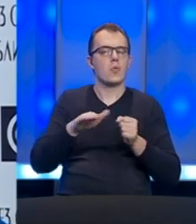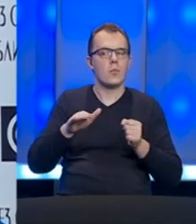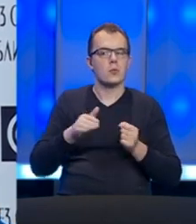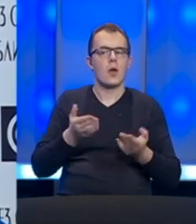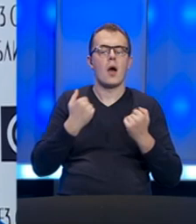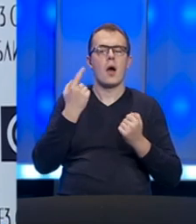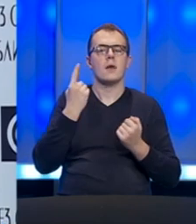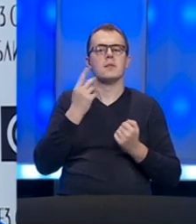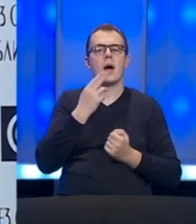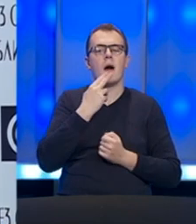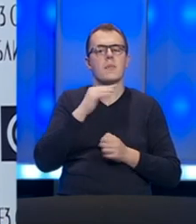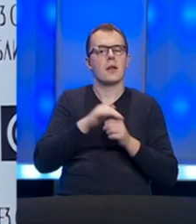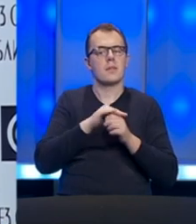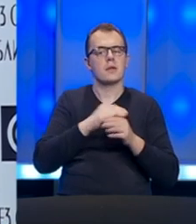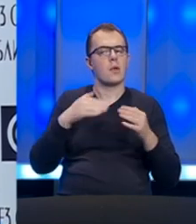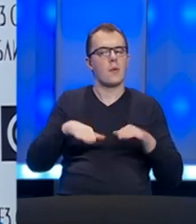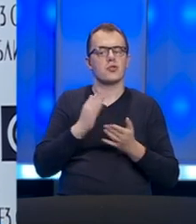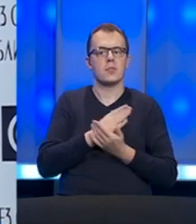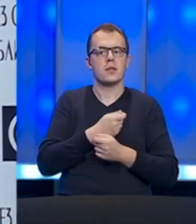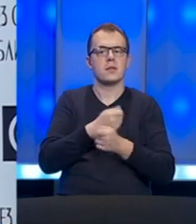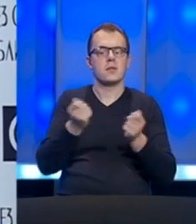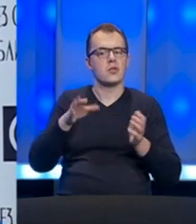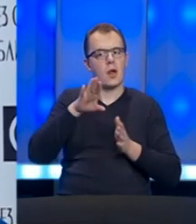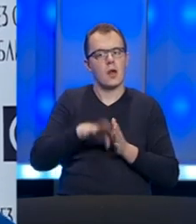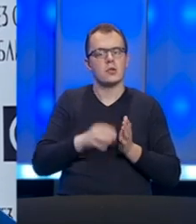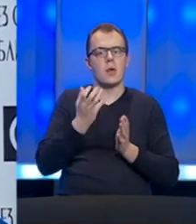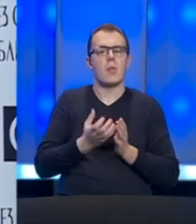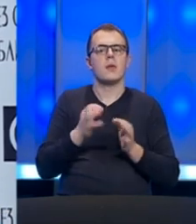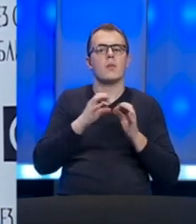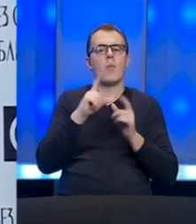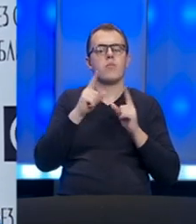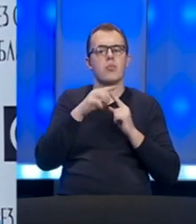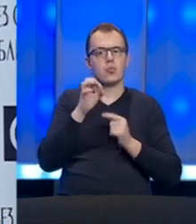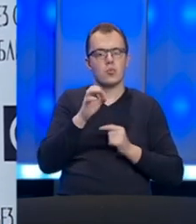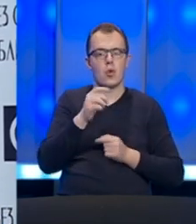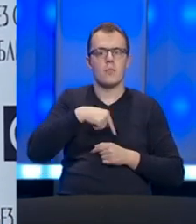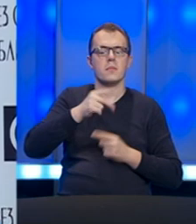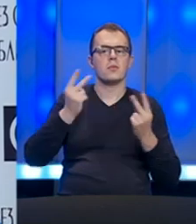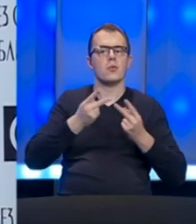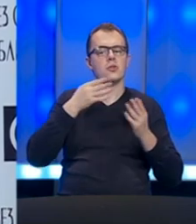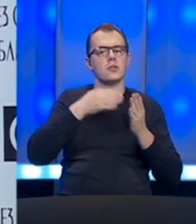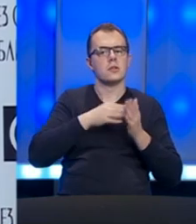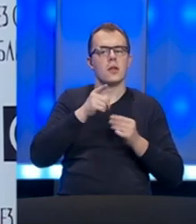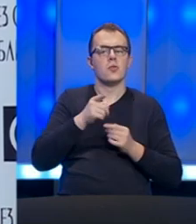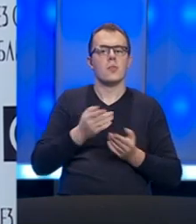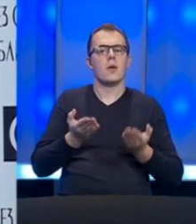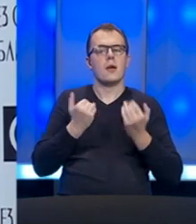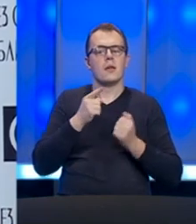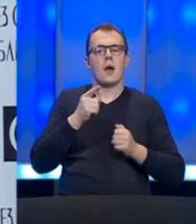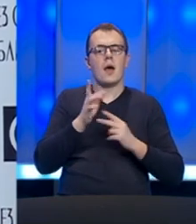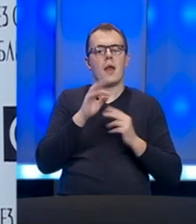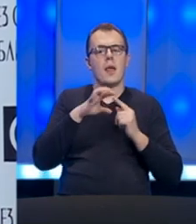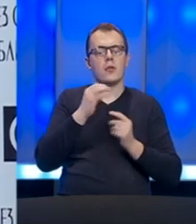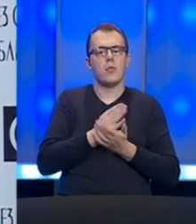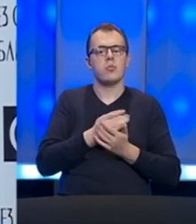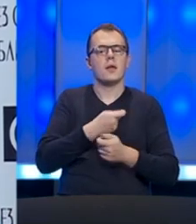a za april mjesec u maju će biti isplaćena najniža plata u brutoj iznosu. Mi smo tražili, insistirali na tome da ta netoplata